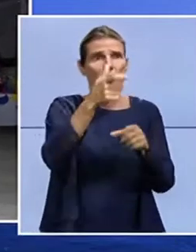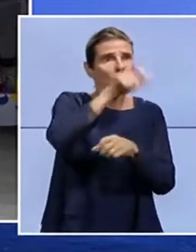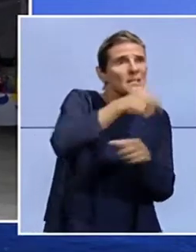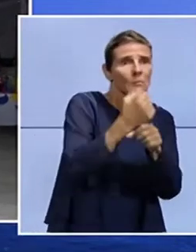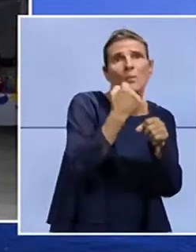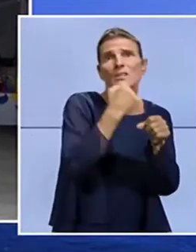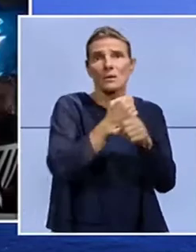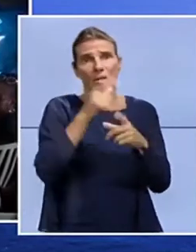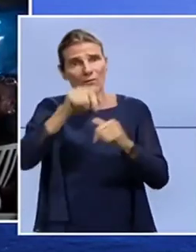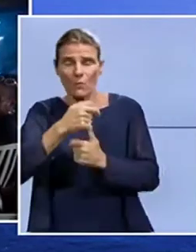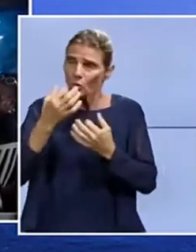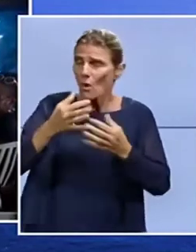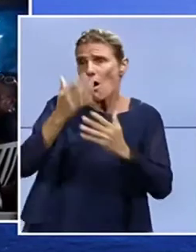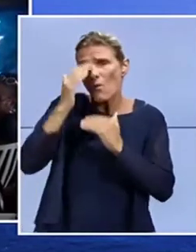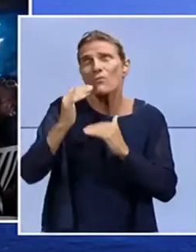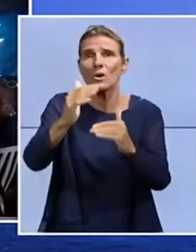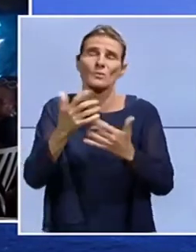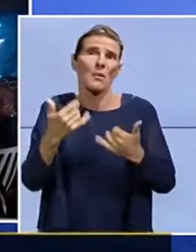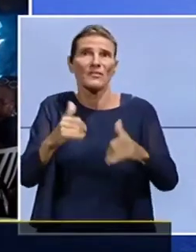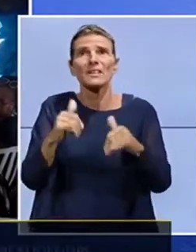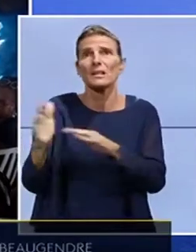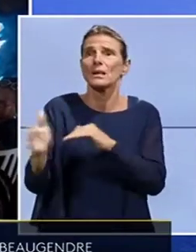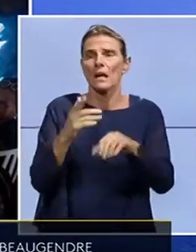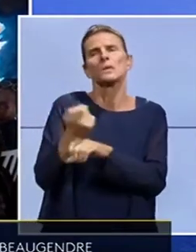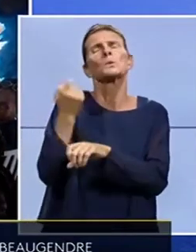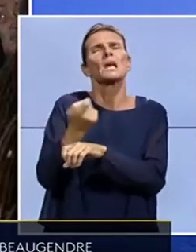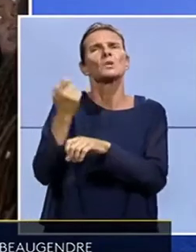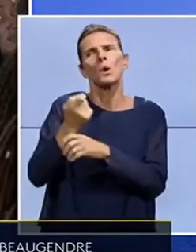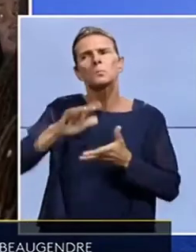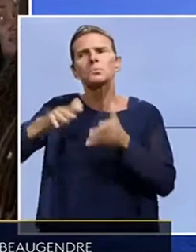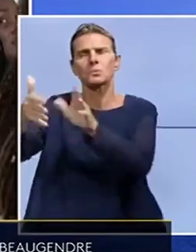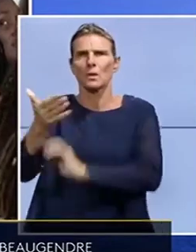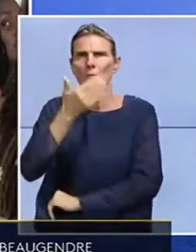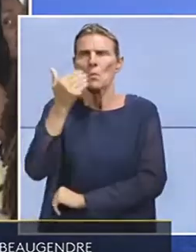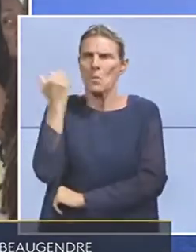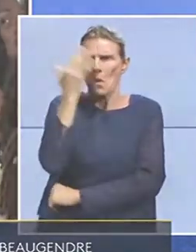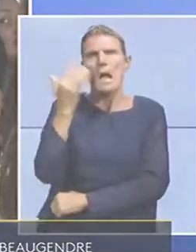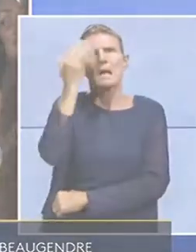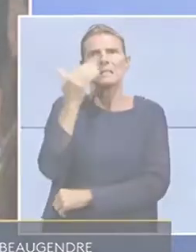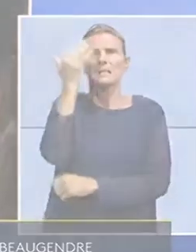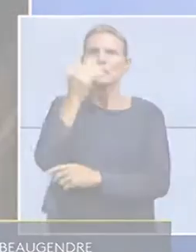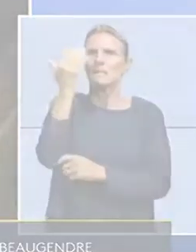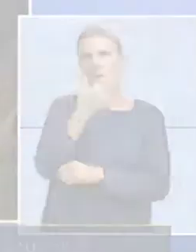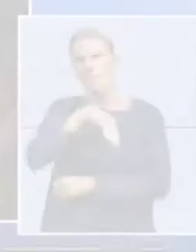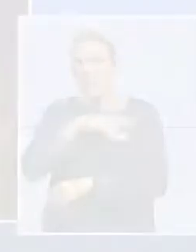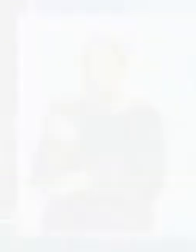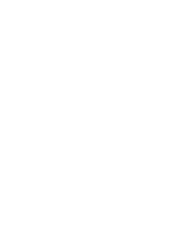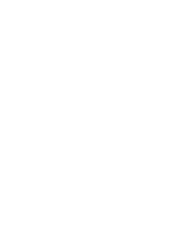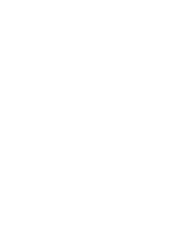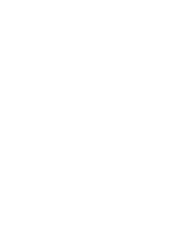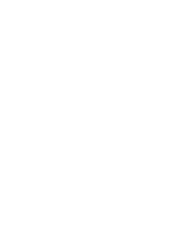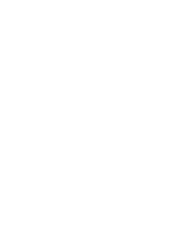ça demande du temps, ça demande de la confiance. Des éducateurs inquiets de voir leur métier évoluer vers le taux répressif au détriment de l'éducatif.